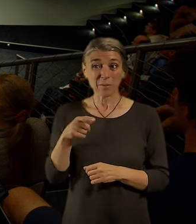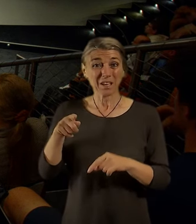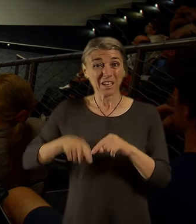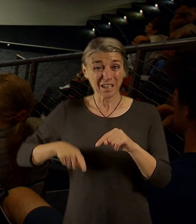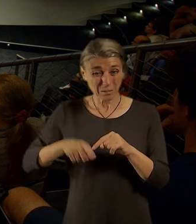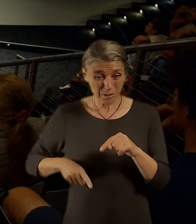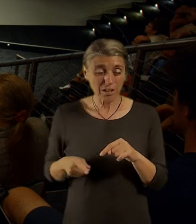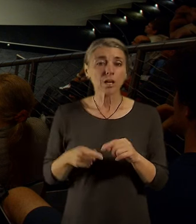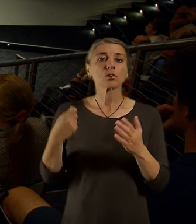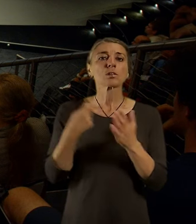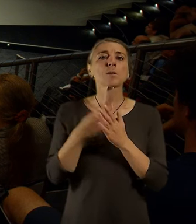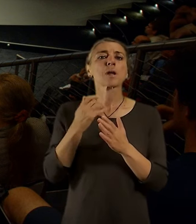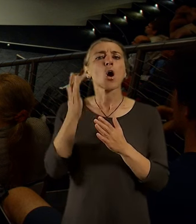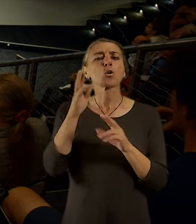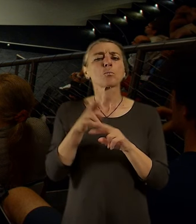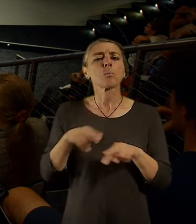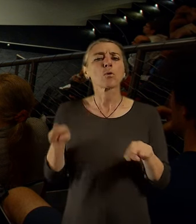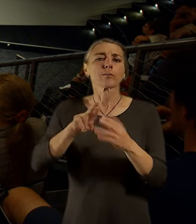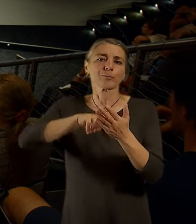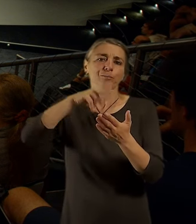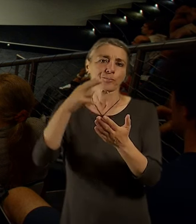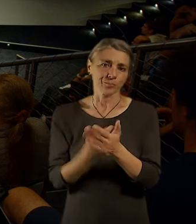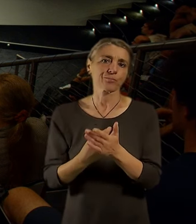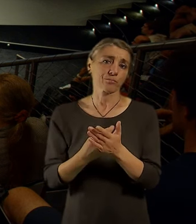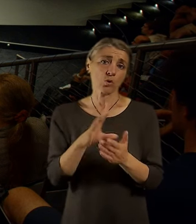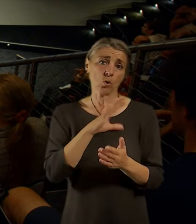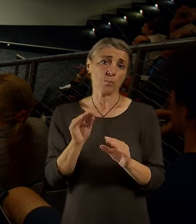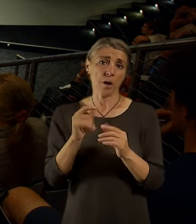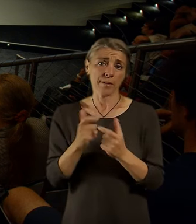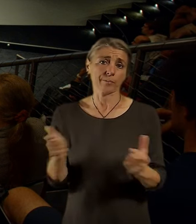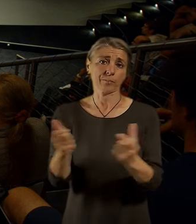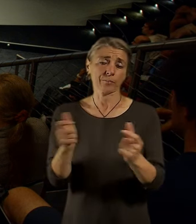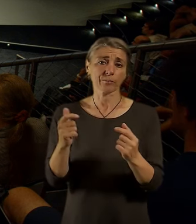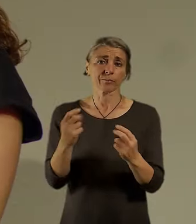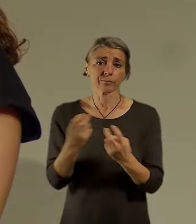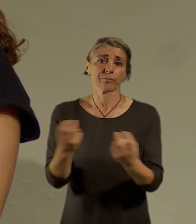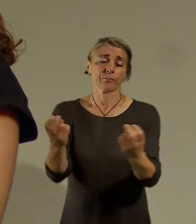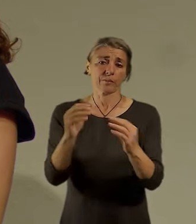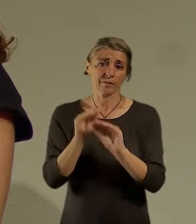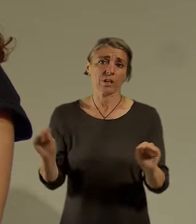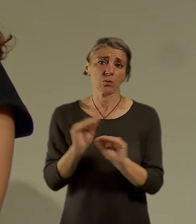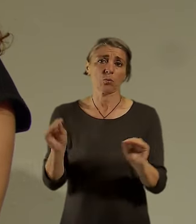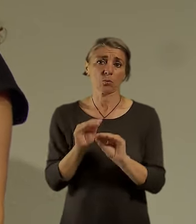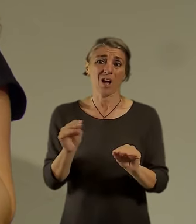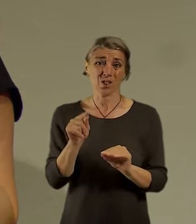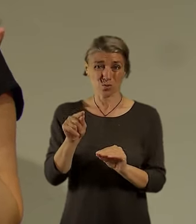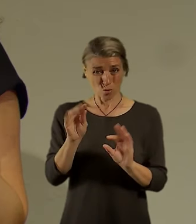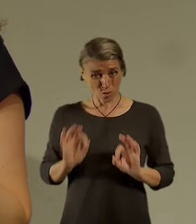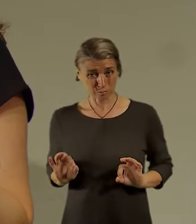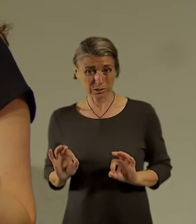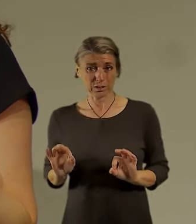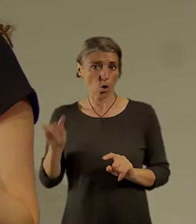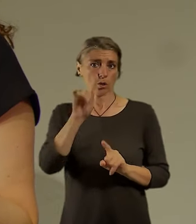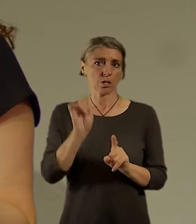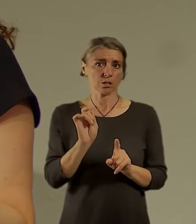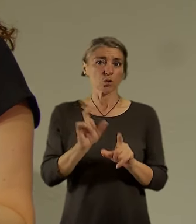kmenové, aby tam byla ta kapacita, což si myslím, že můžeme opravdu diskutovat, jestli to je ten směr, kterým chceme jít. Protože když se podíváte na